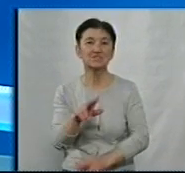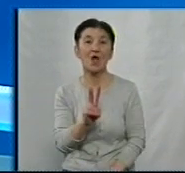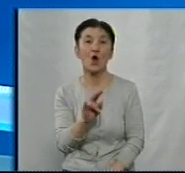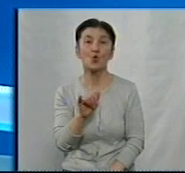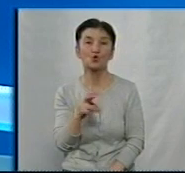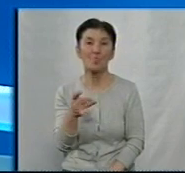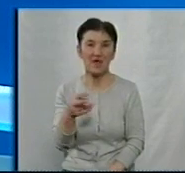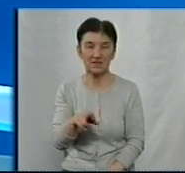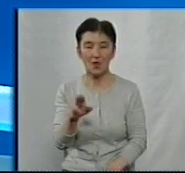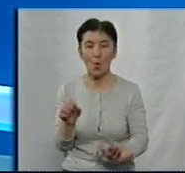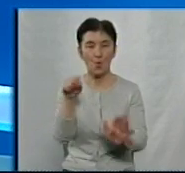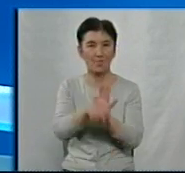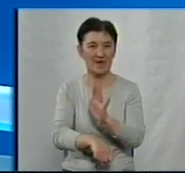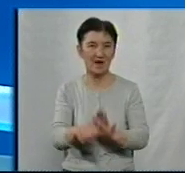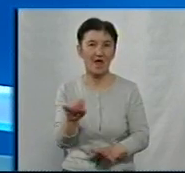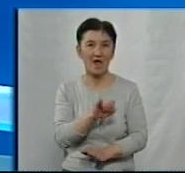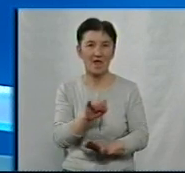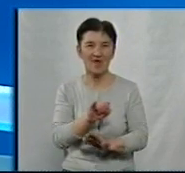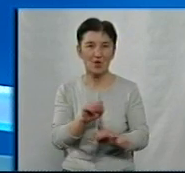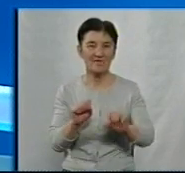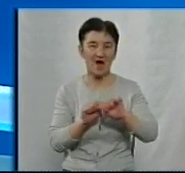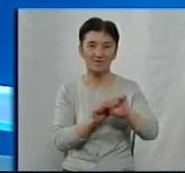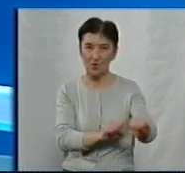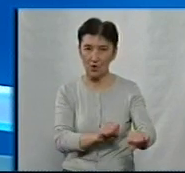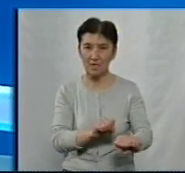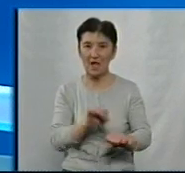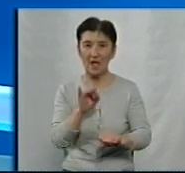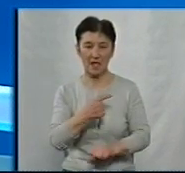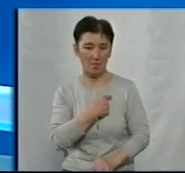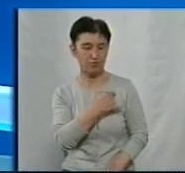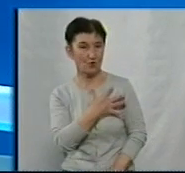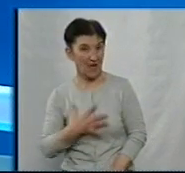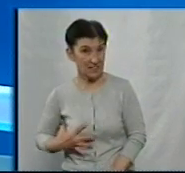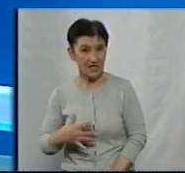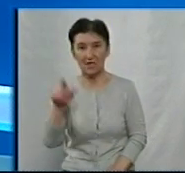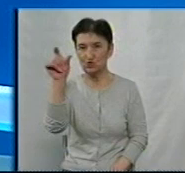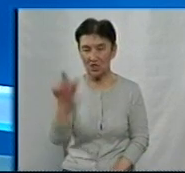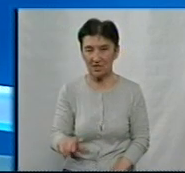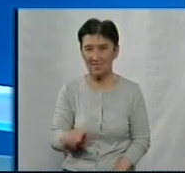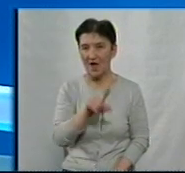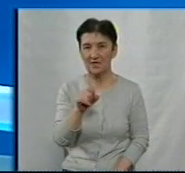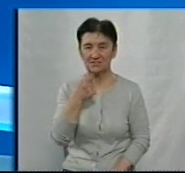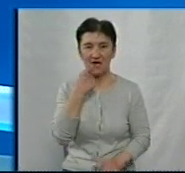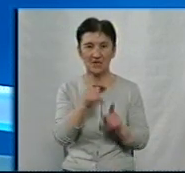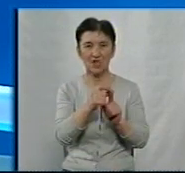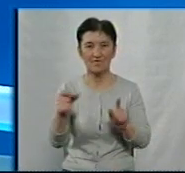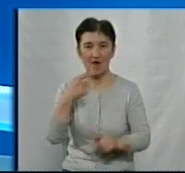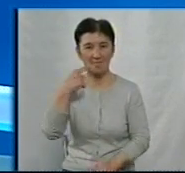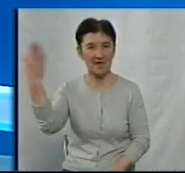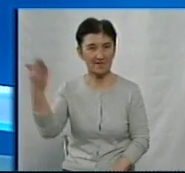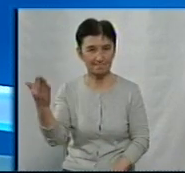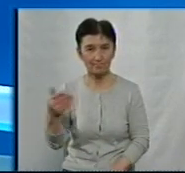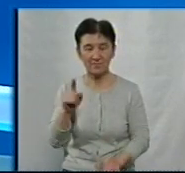вбили адвоката Олександра Іванова та поранили чоловіка. За словами речниці поліції в області Віталіни Бевзенко,